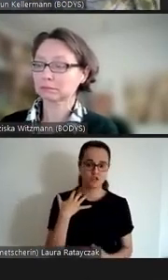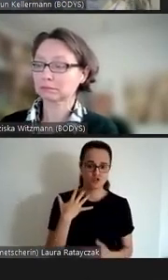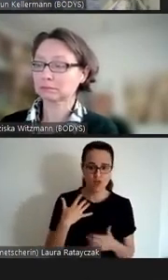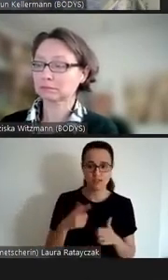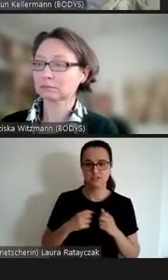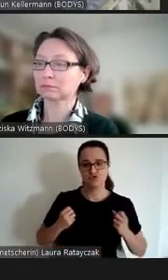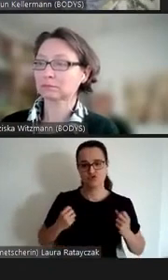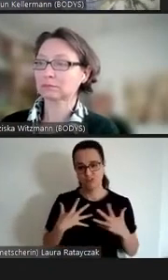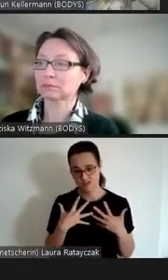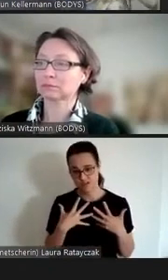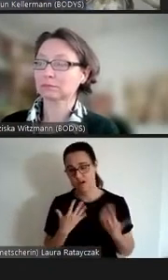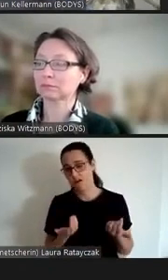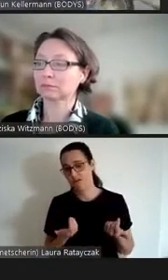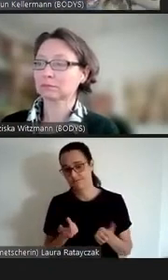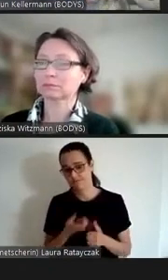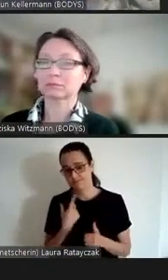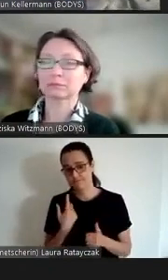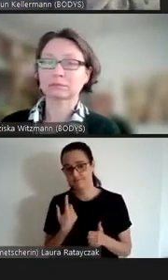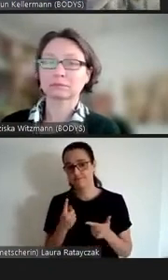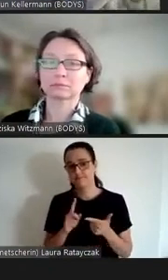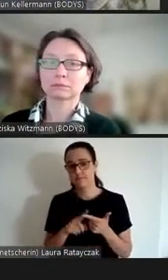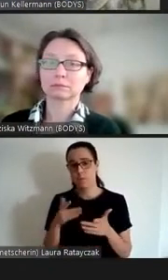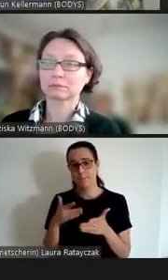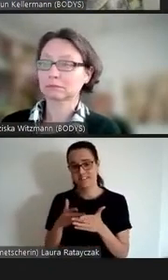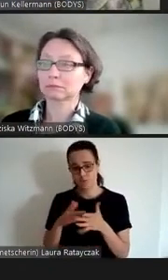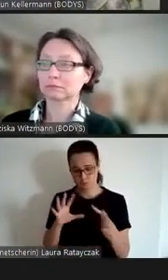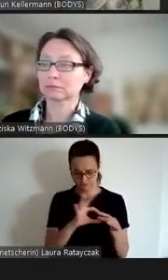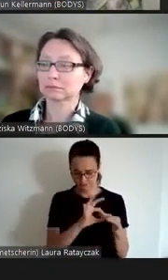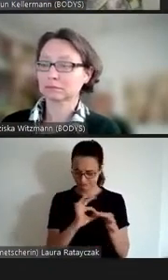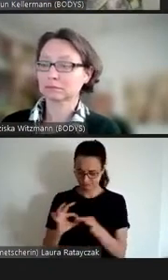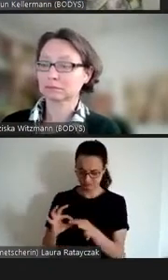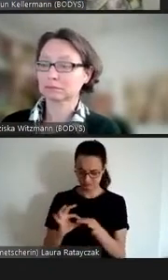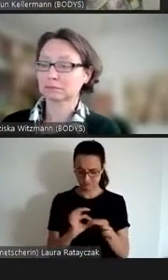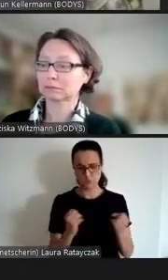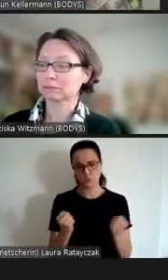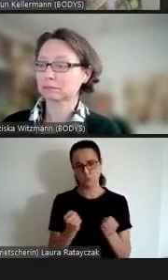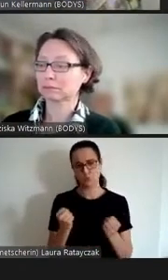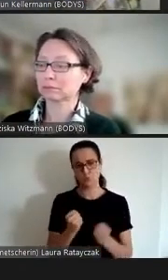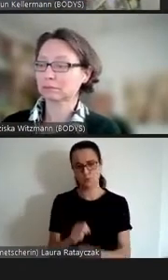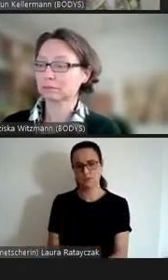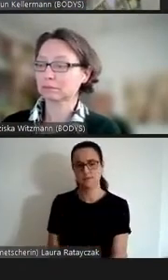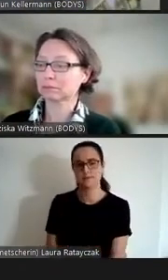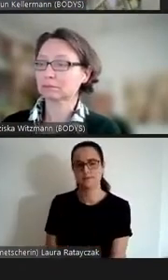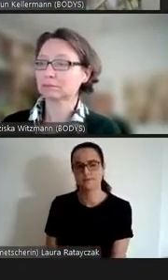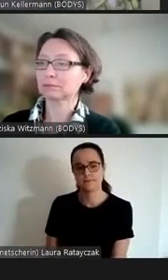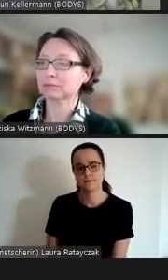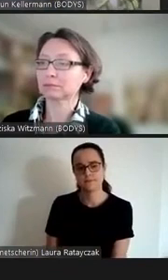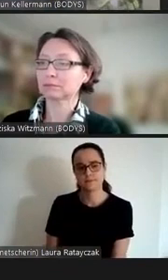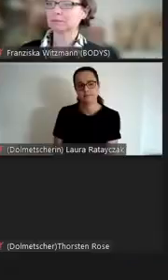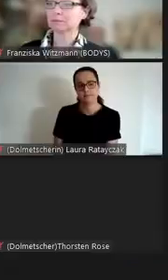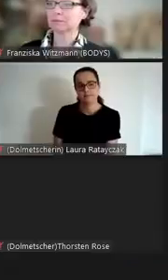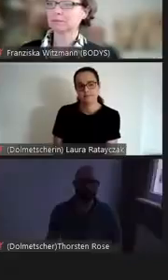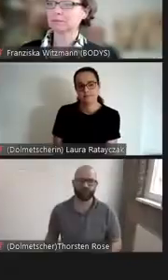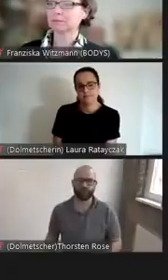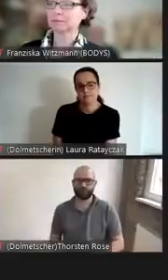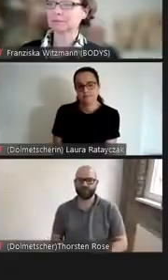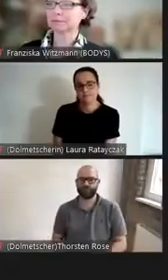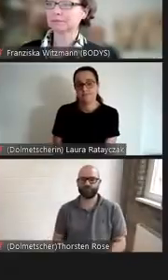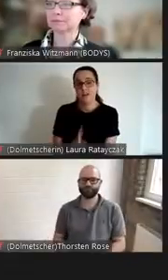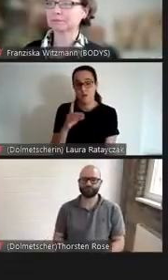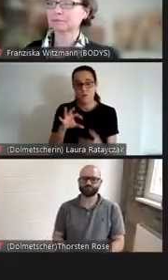Gender und Behinderung und Disability Es geht um Fragen von